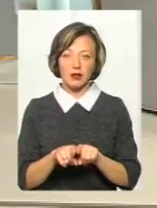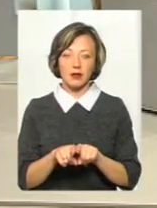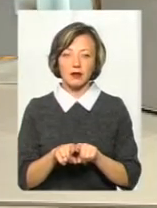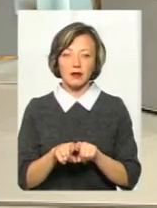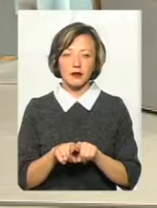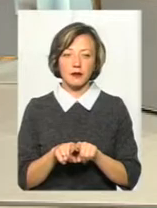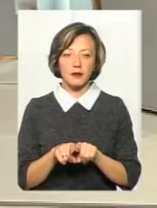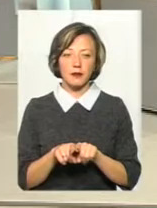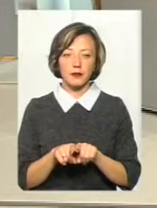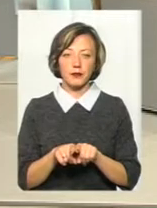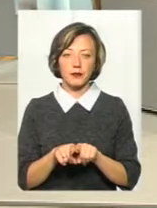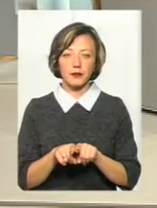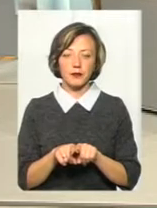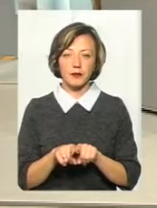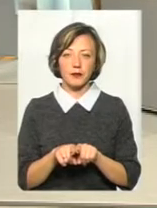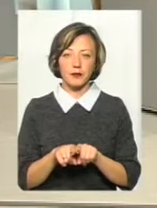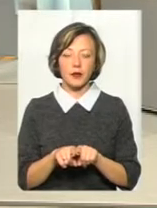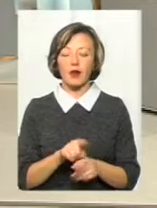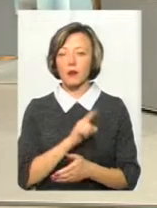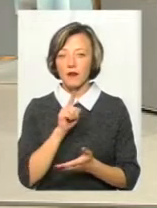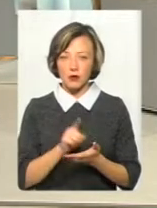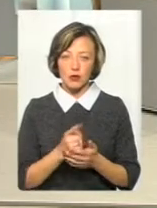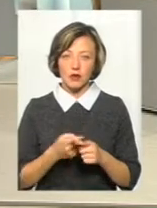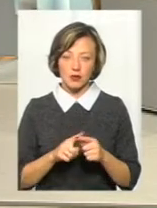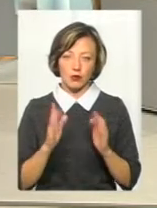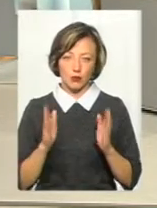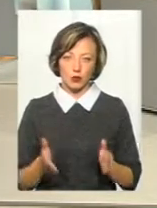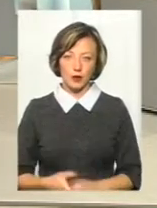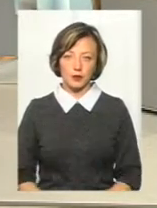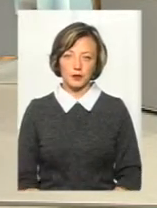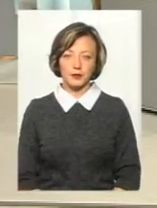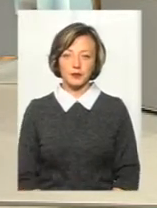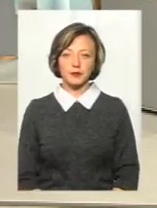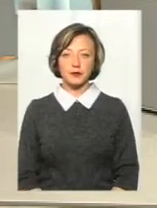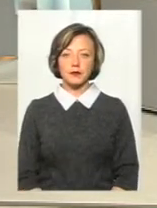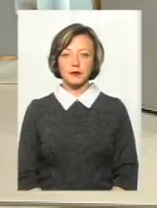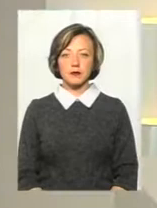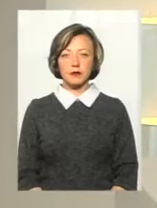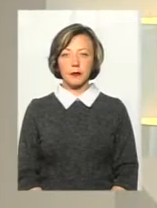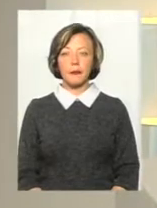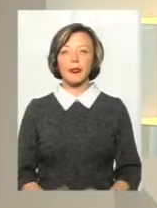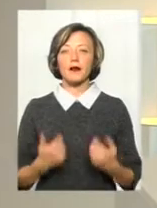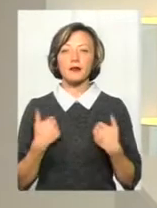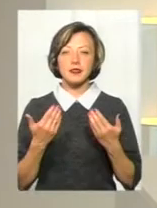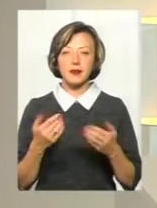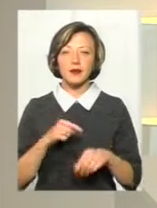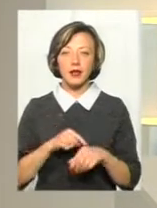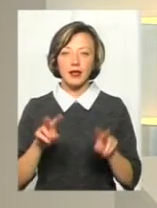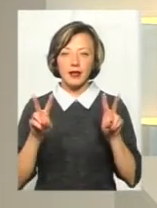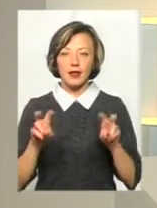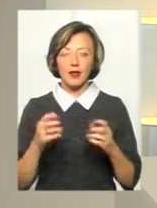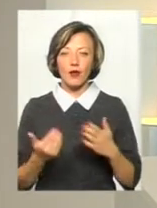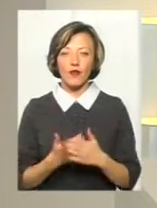він не відмінно це буде. Ми дійдемо до цього. Ми з вами торкнулися теми нових